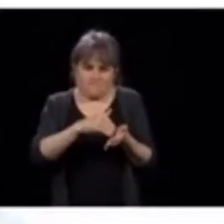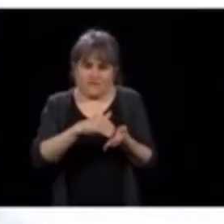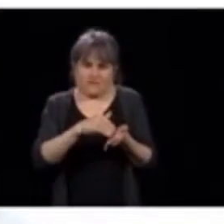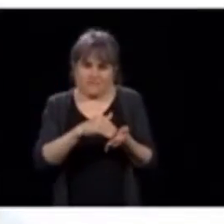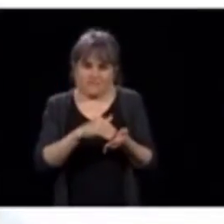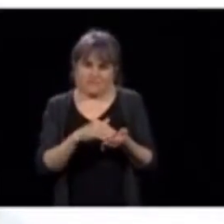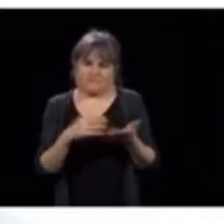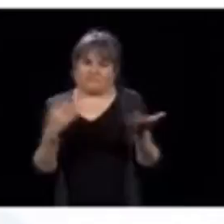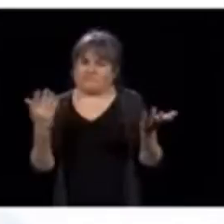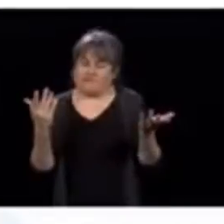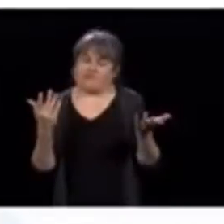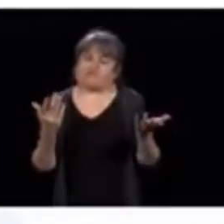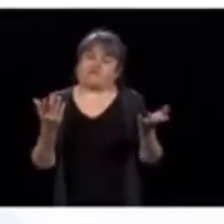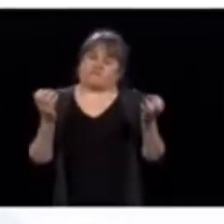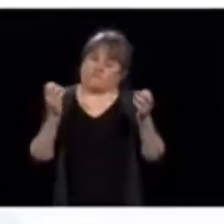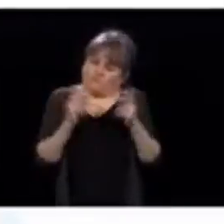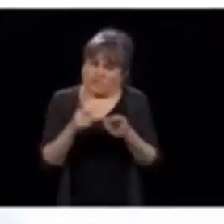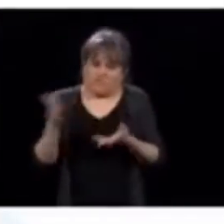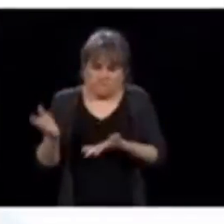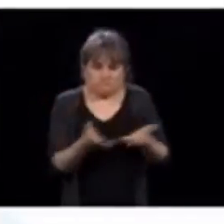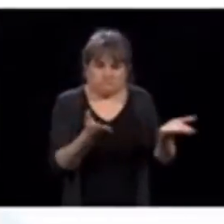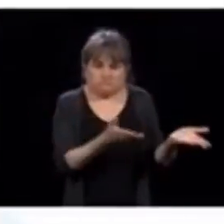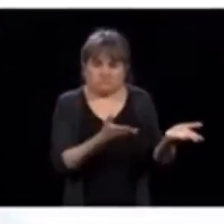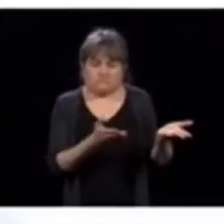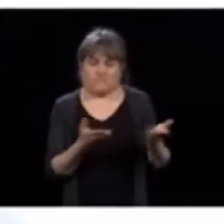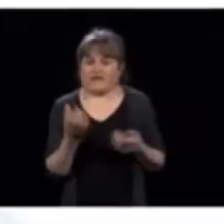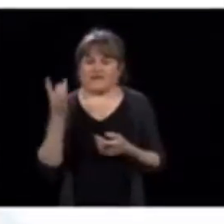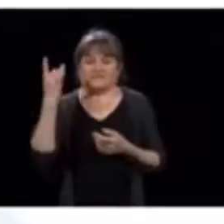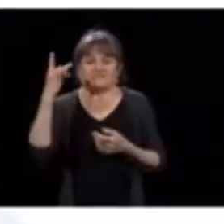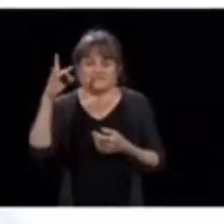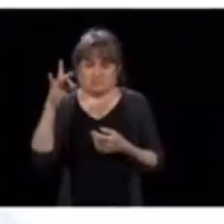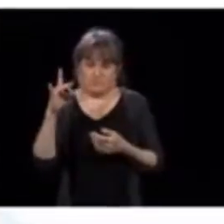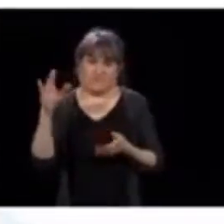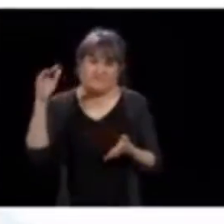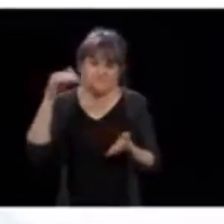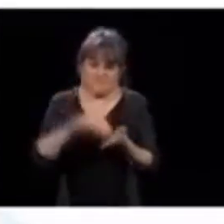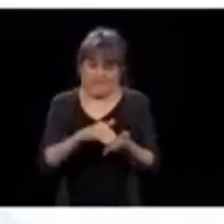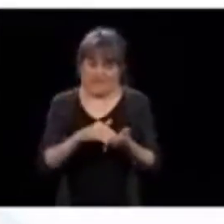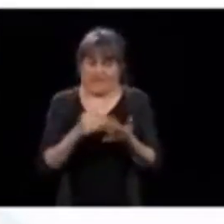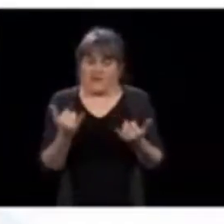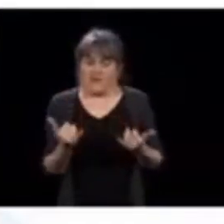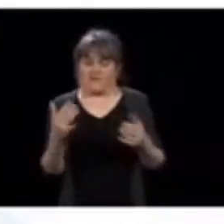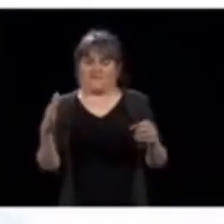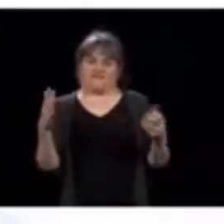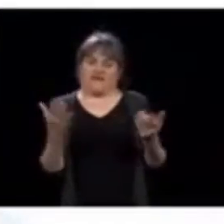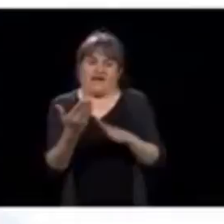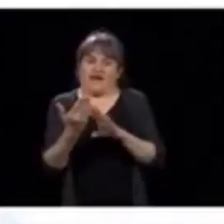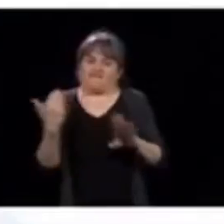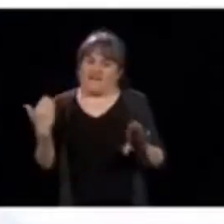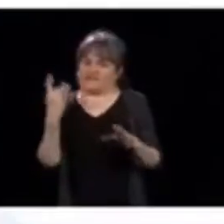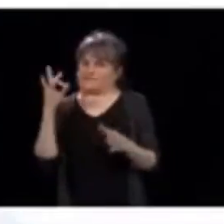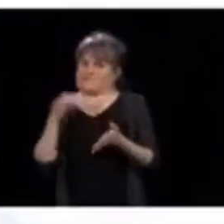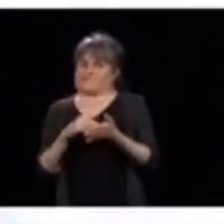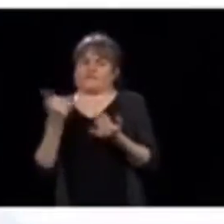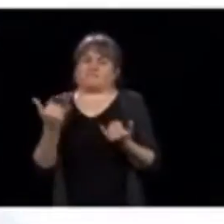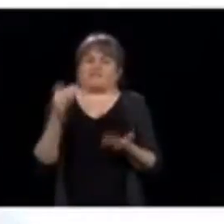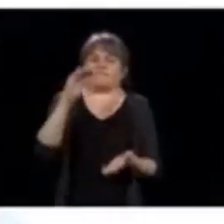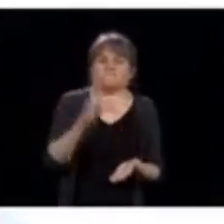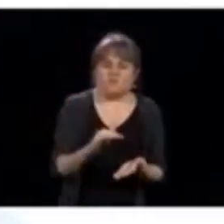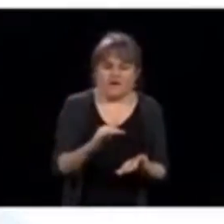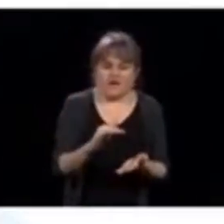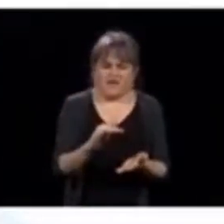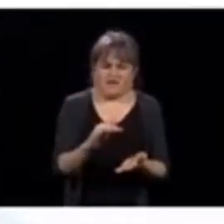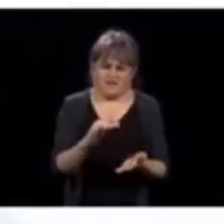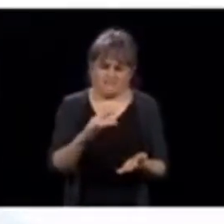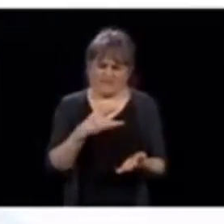où on utilise 18 000 lits, mais ça pourrait être un peu plus que le 18 000, parce que l'espace qu'on s'était donné pour la COVID-19